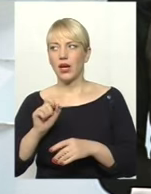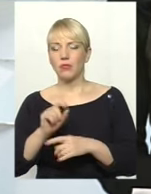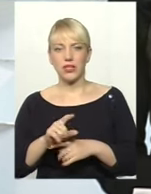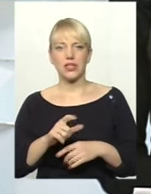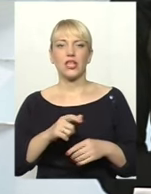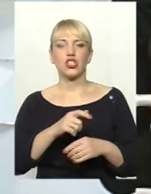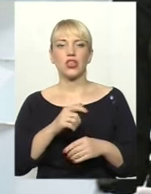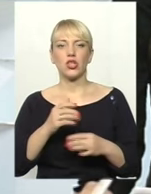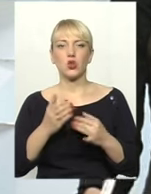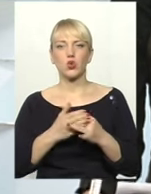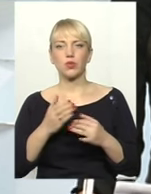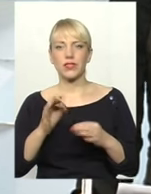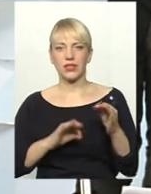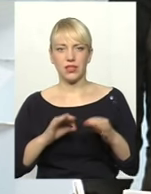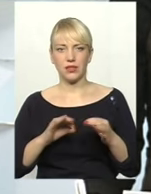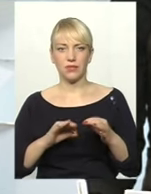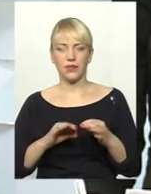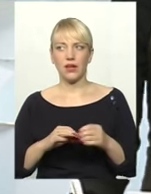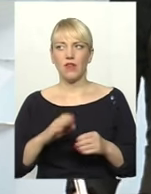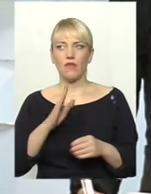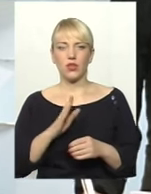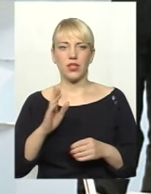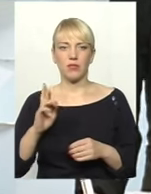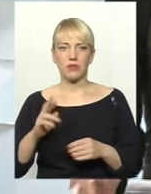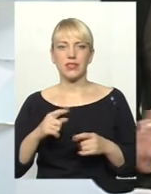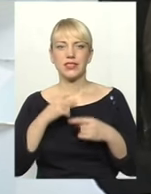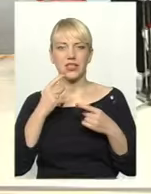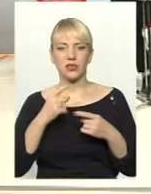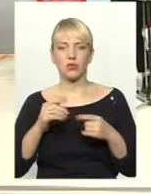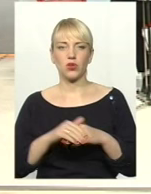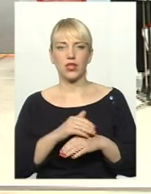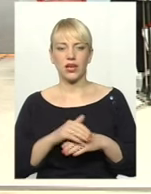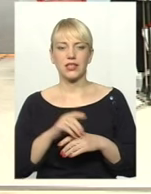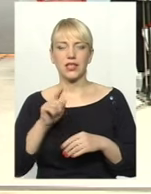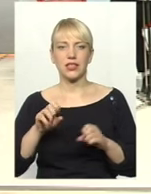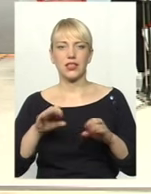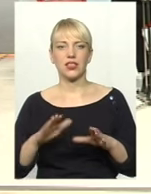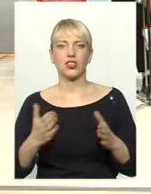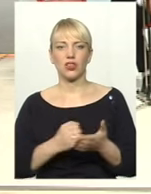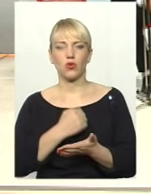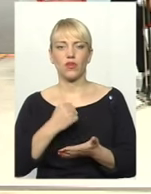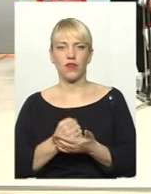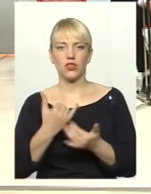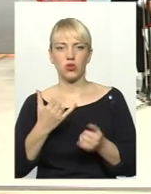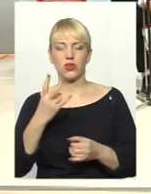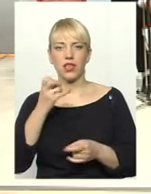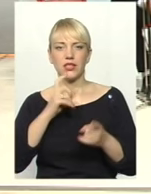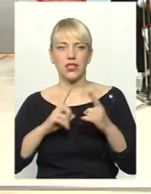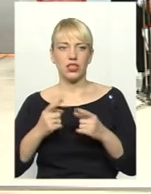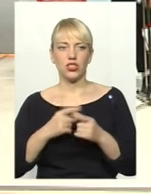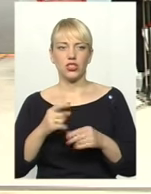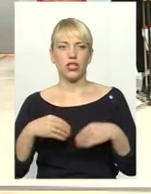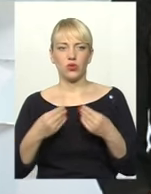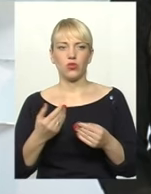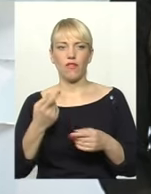Вадима Миколаївичу, скажіть, будь ласка, ті рішення, які ухвалені сьогодні на сесії, чи дадуть вони, на вашу